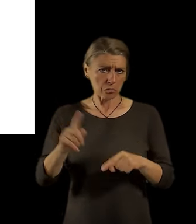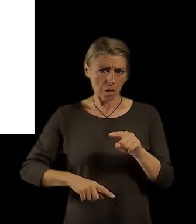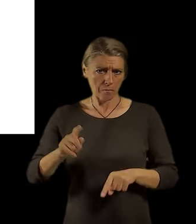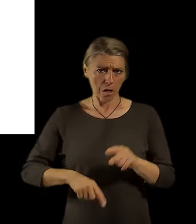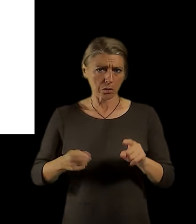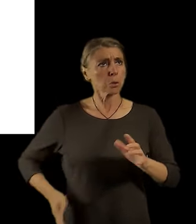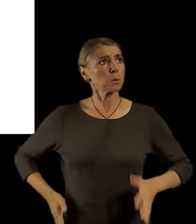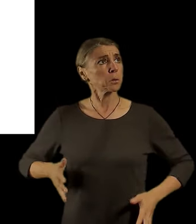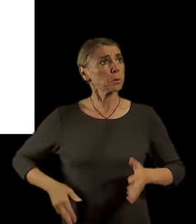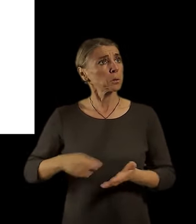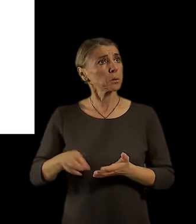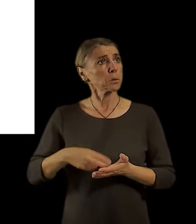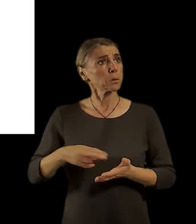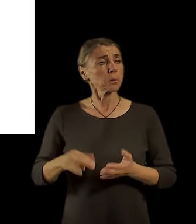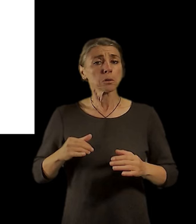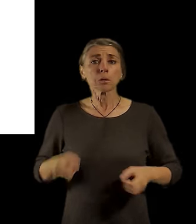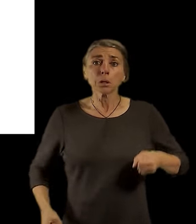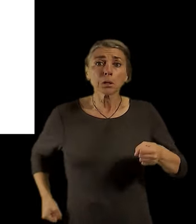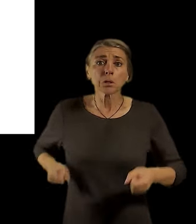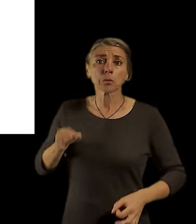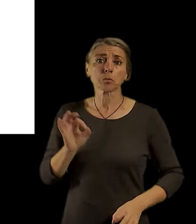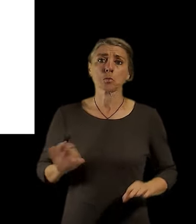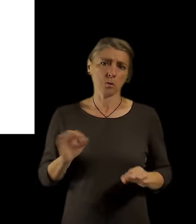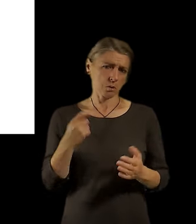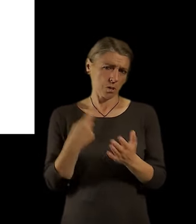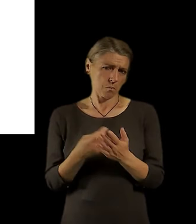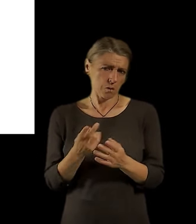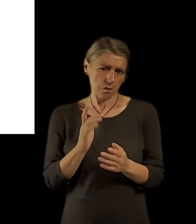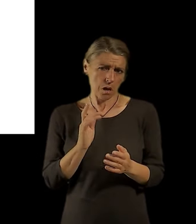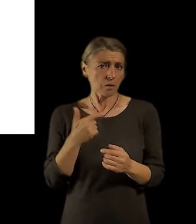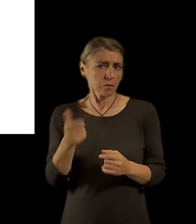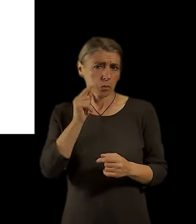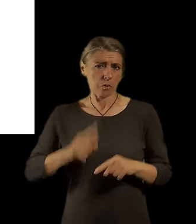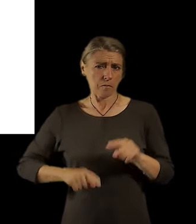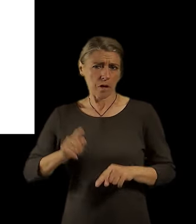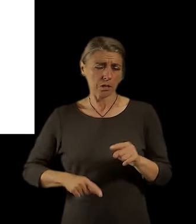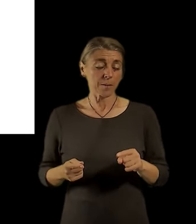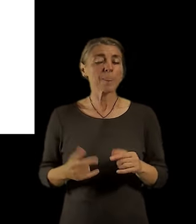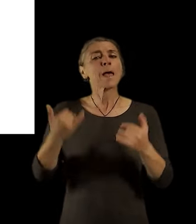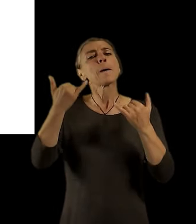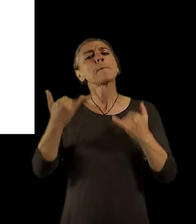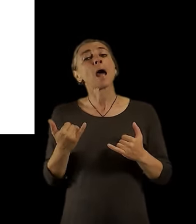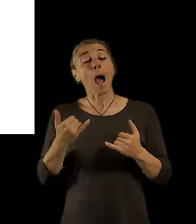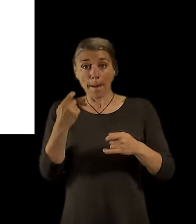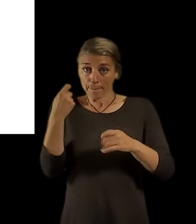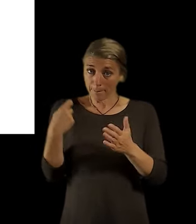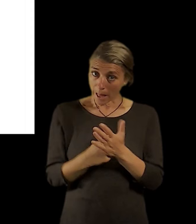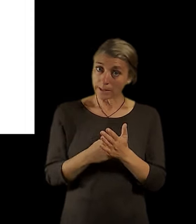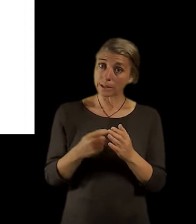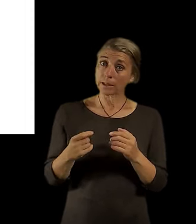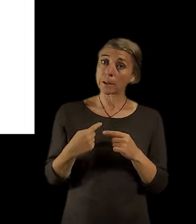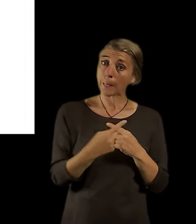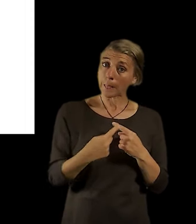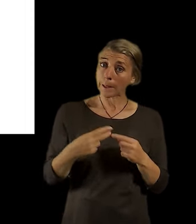A jak se na ní díváme? Jak se můžeme v Praze dívat na to, jestli je 15-minutová? Díváme se na to, jestli pěšky k těm